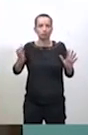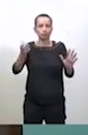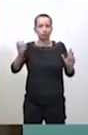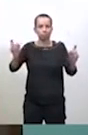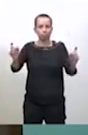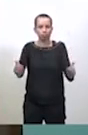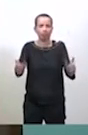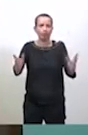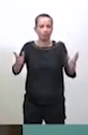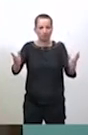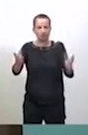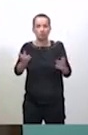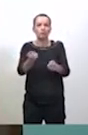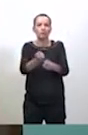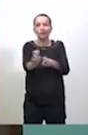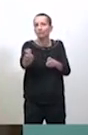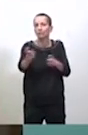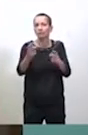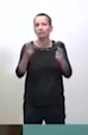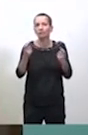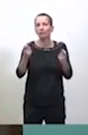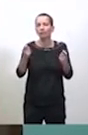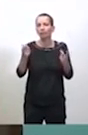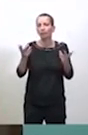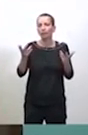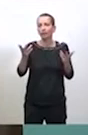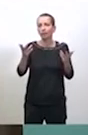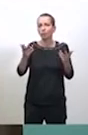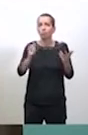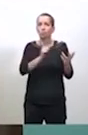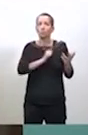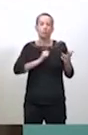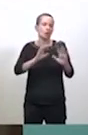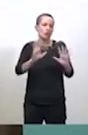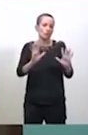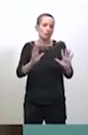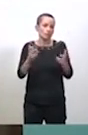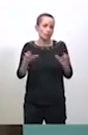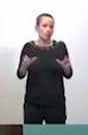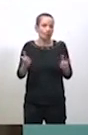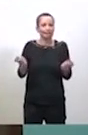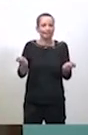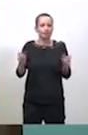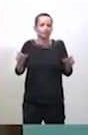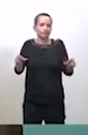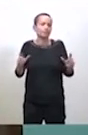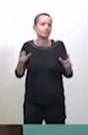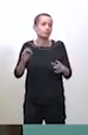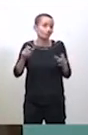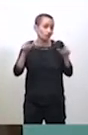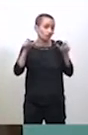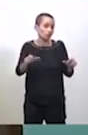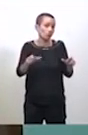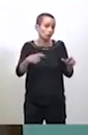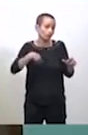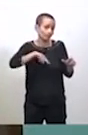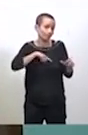avec un risque financier qui serait important. Donc vigilance partagée.